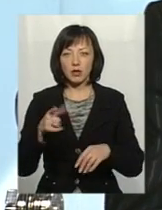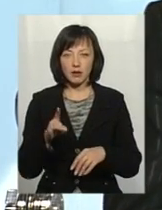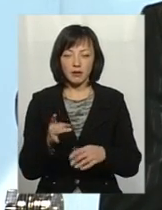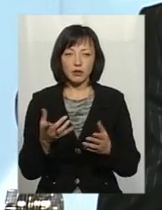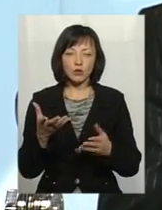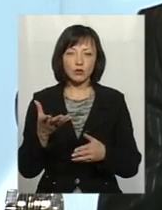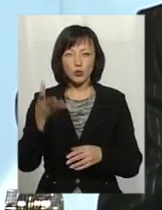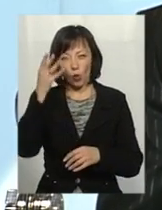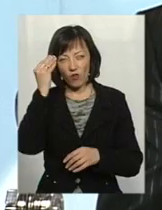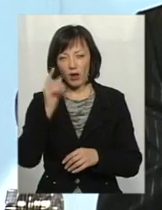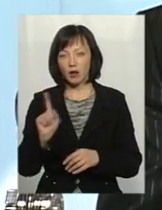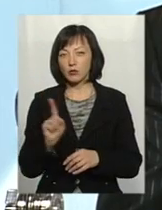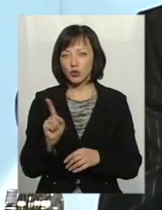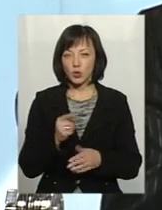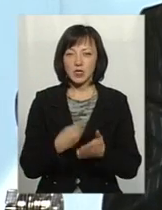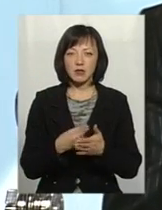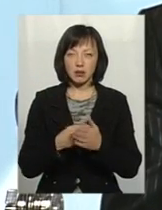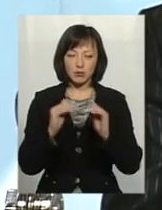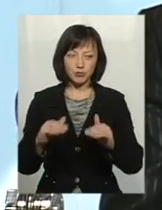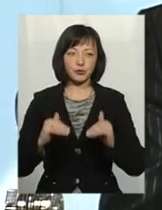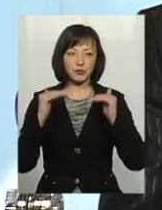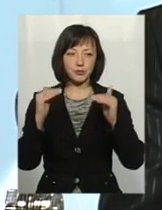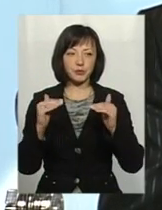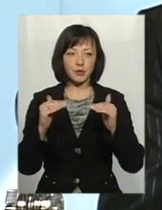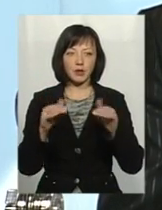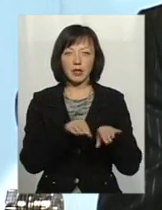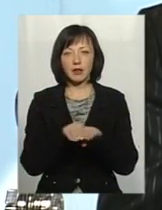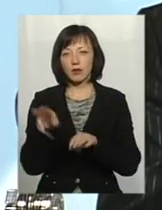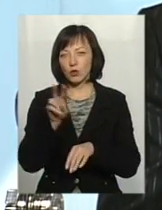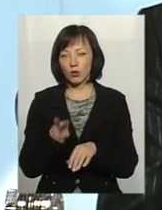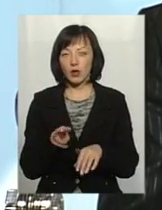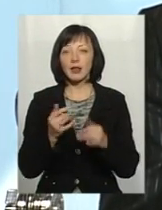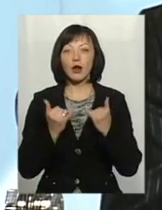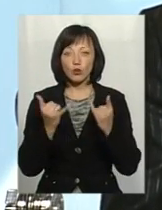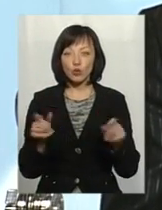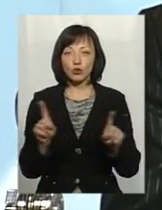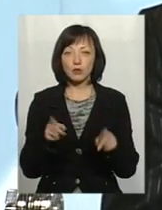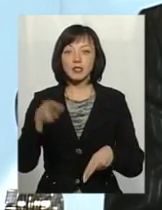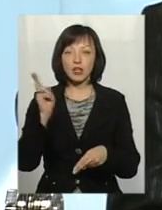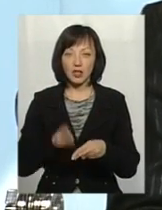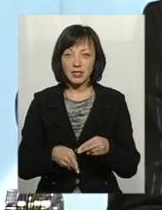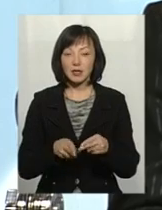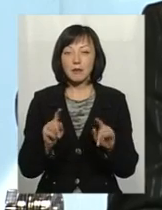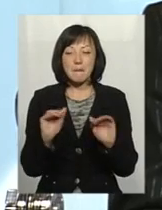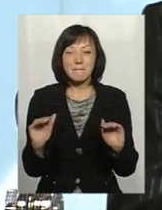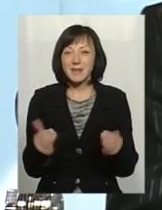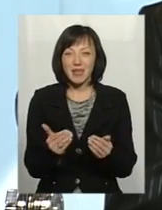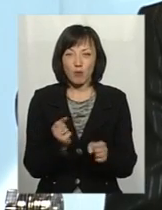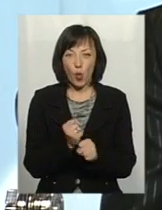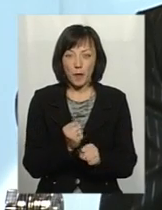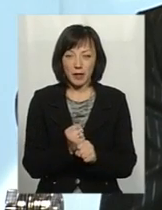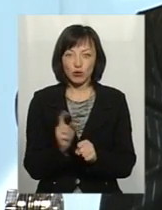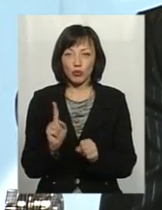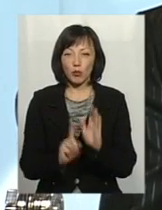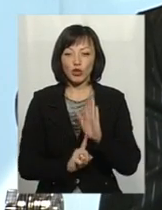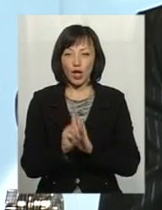зрахуванням того, що ціни, курс долара і так далі, то для того, щоб зробити мінімум робіт, для того, щоб